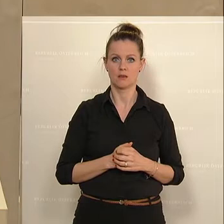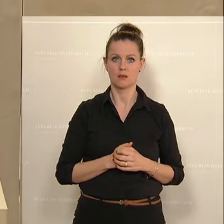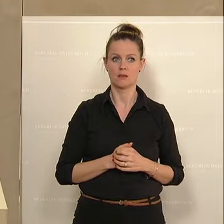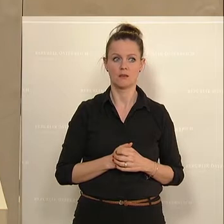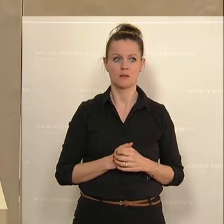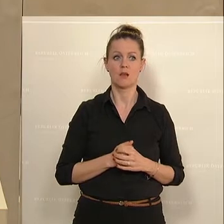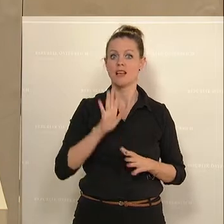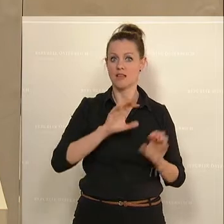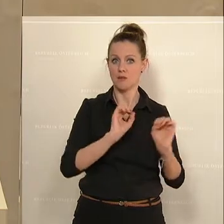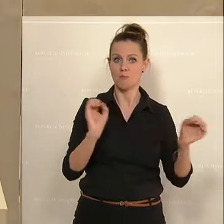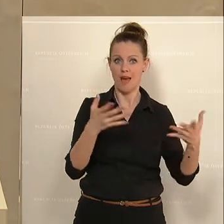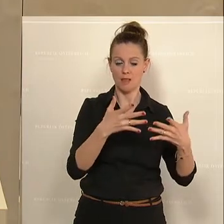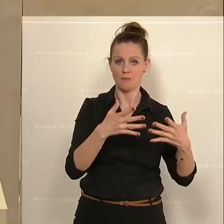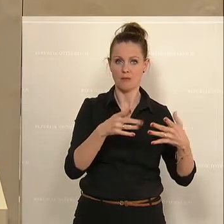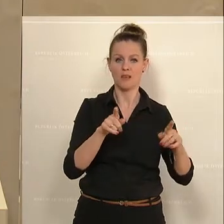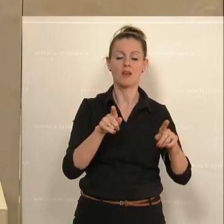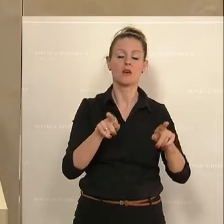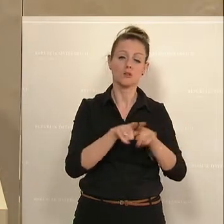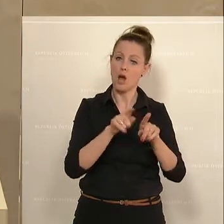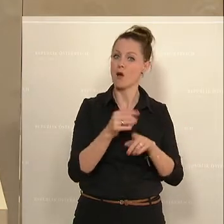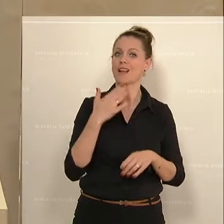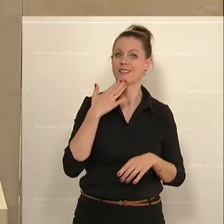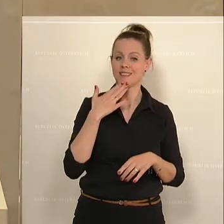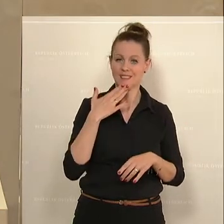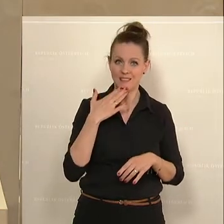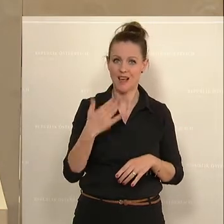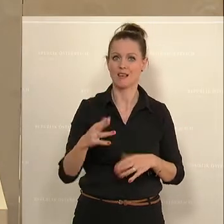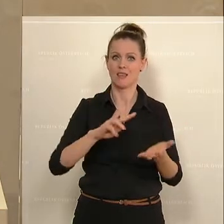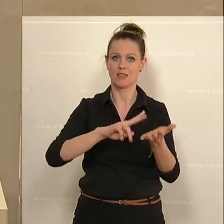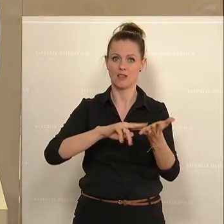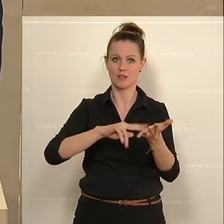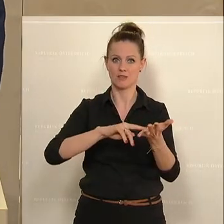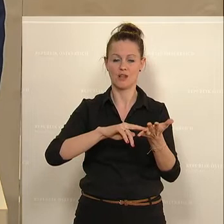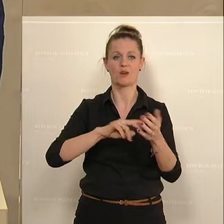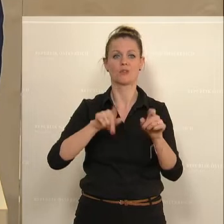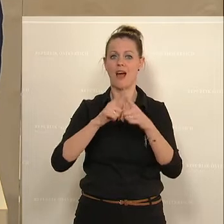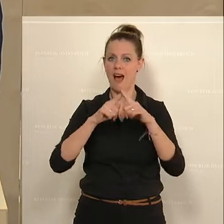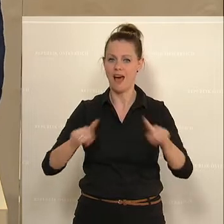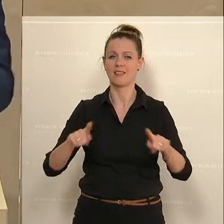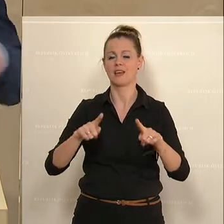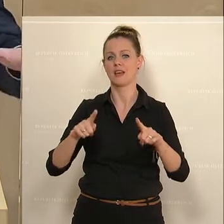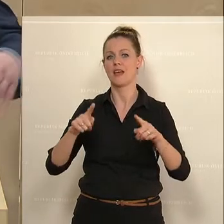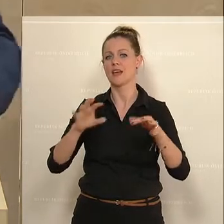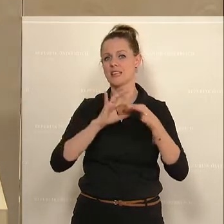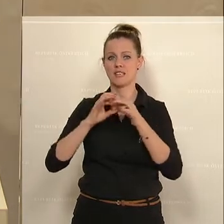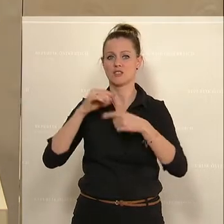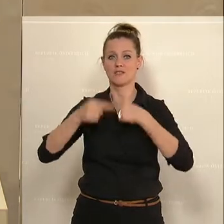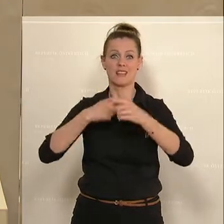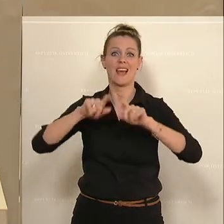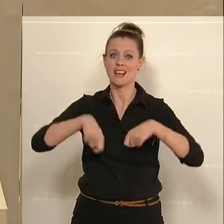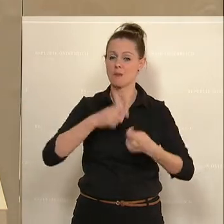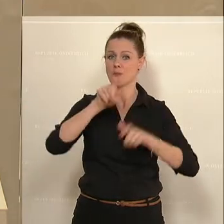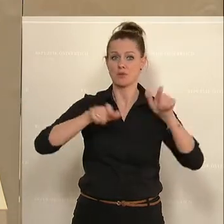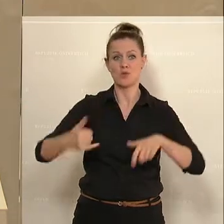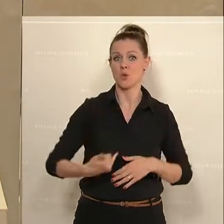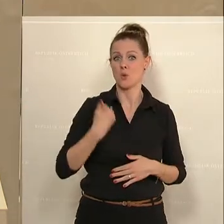seit der Pandemie, sondern dank der Segnungen der Digitalisierung und anderer gesellschaftlichen Entwicklungen Menschen haben, junge